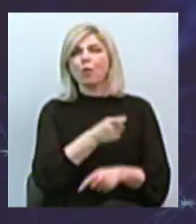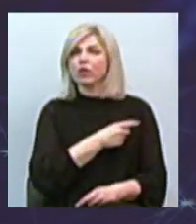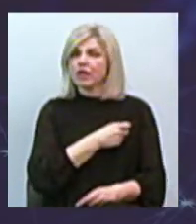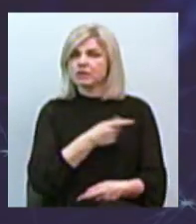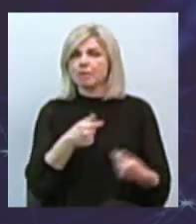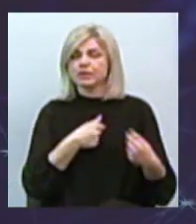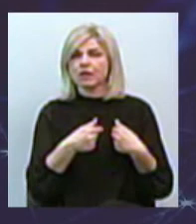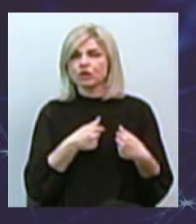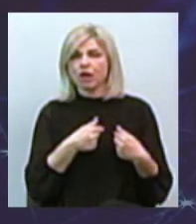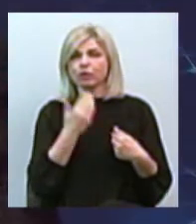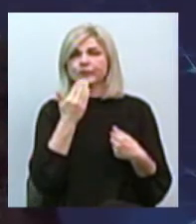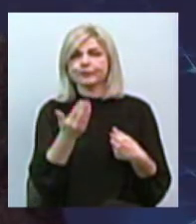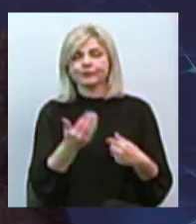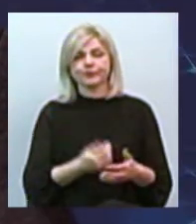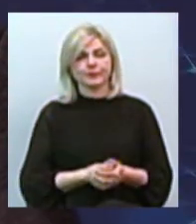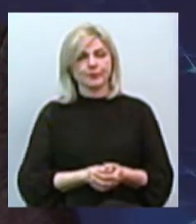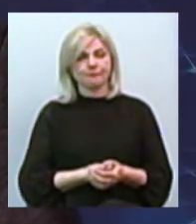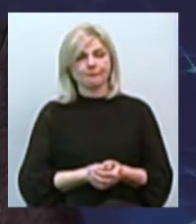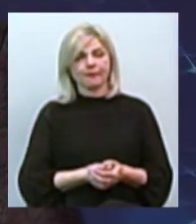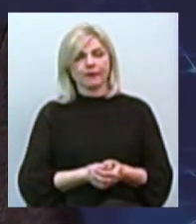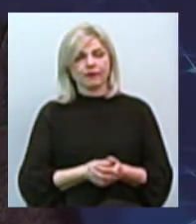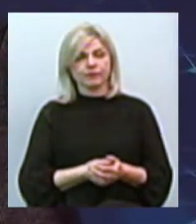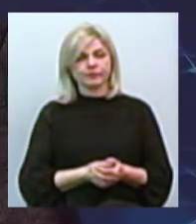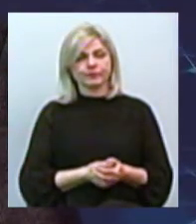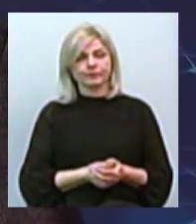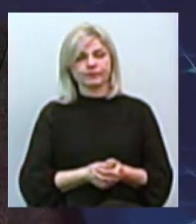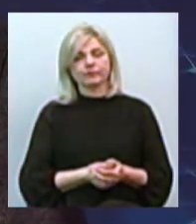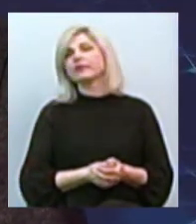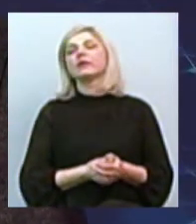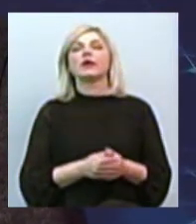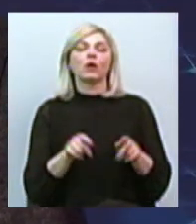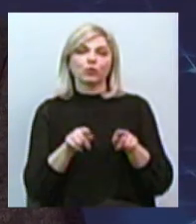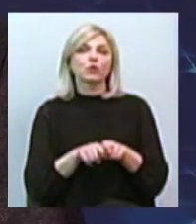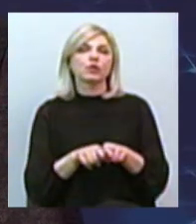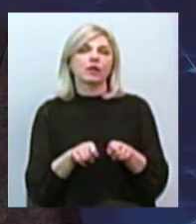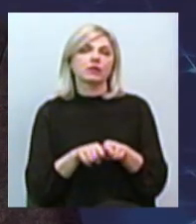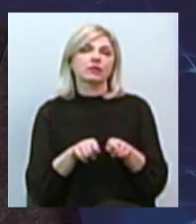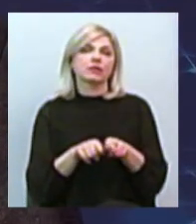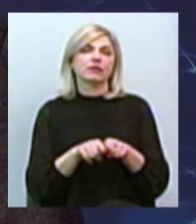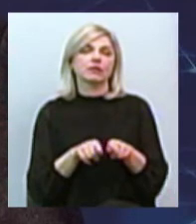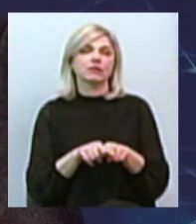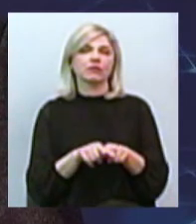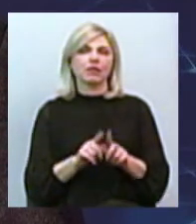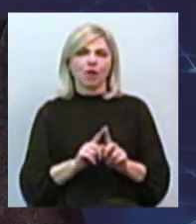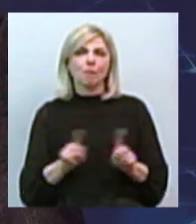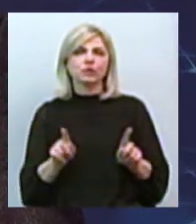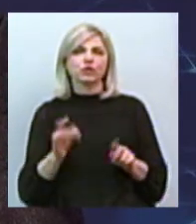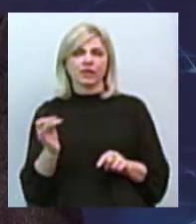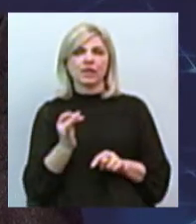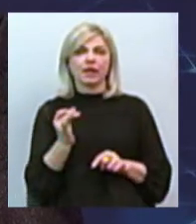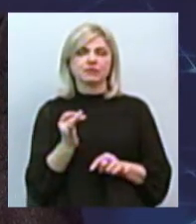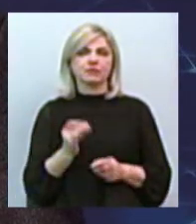Діло в тому, що, тож це такий момент, необычний, інтересний.